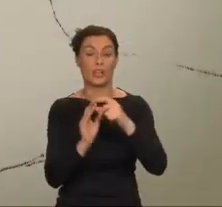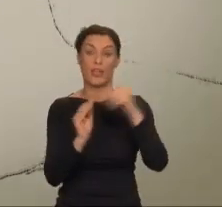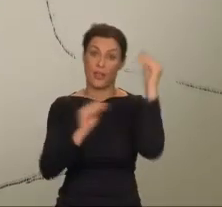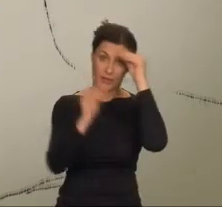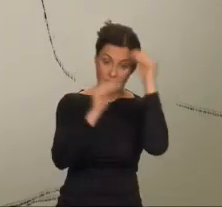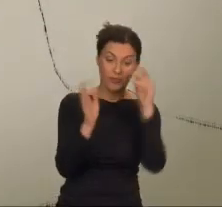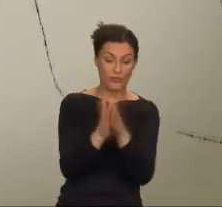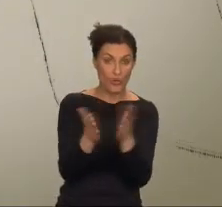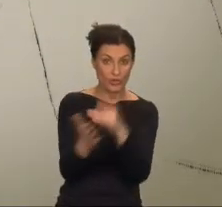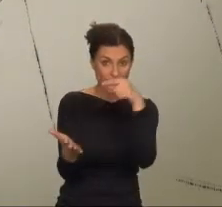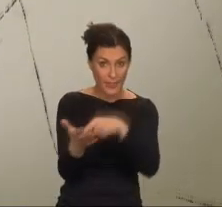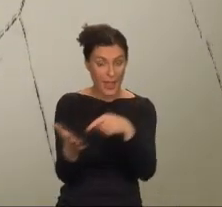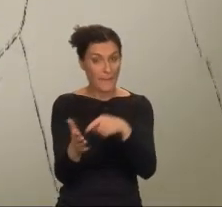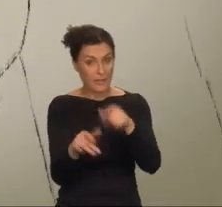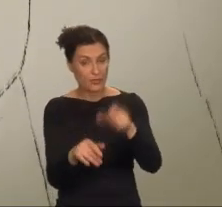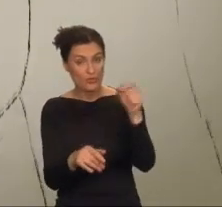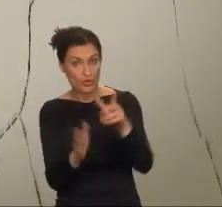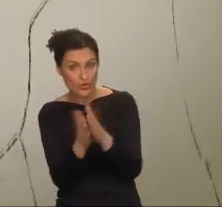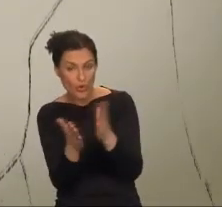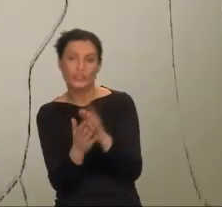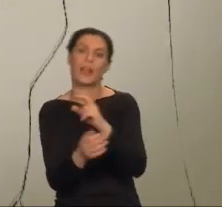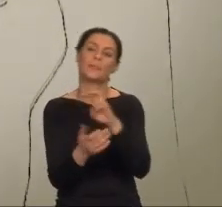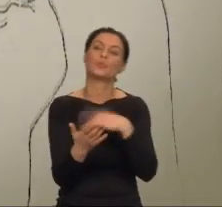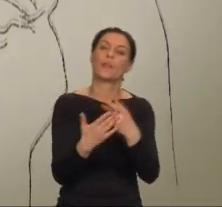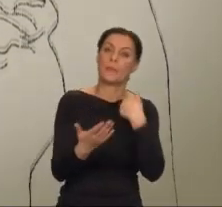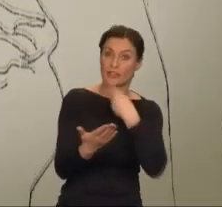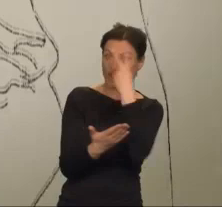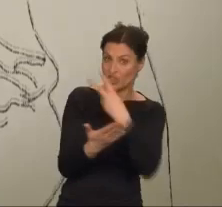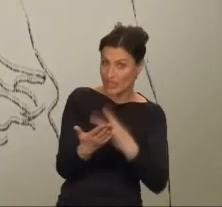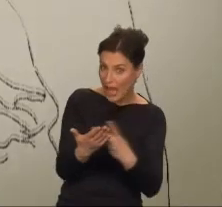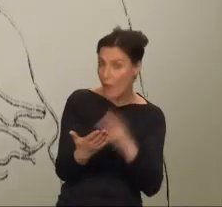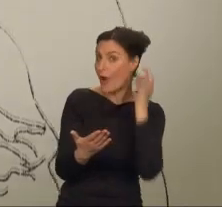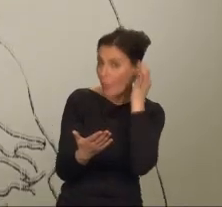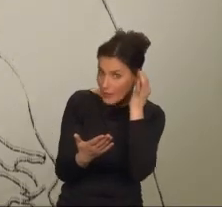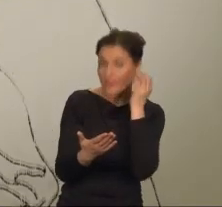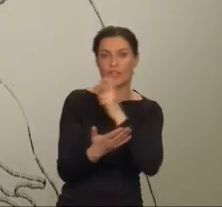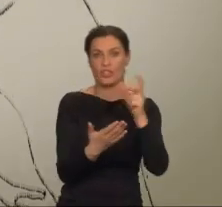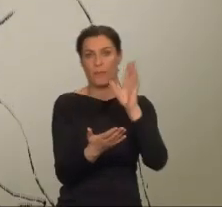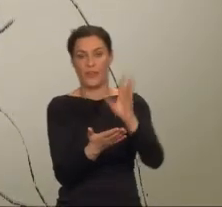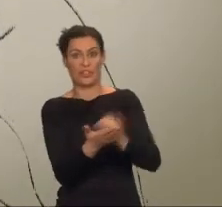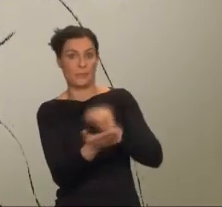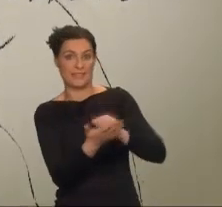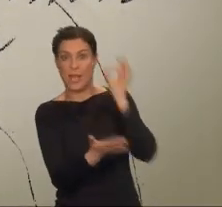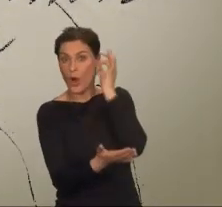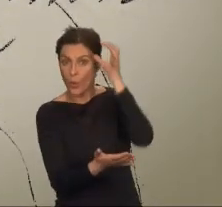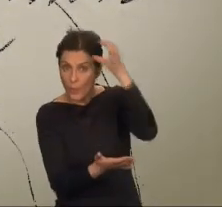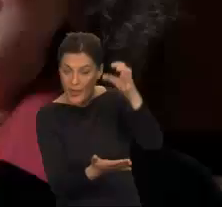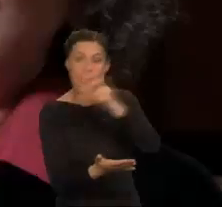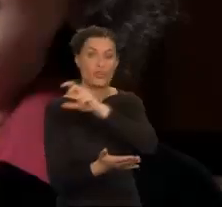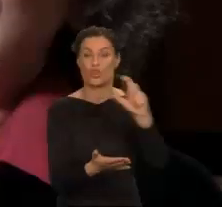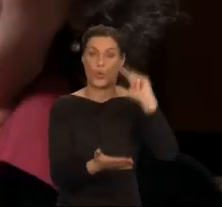dla kobiet, jako czytelniczek, pisarek i bohaterek. To przypominało